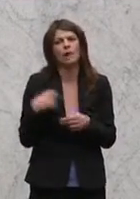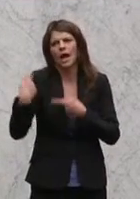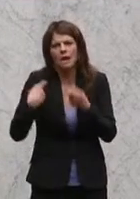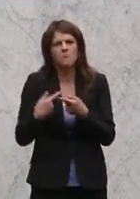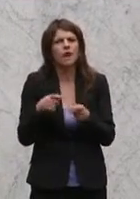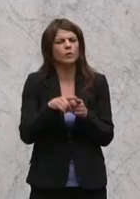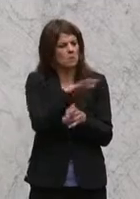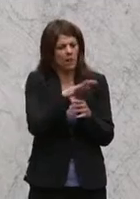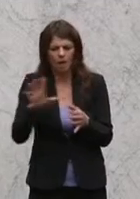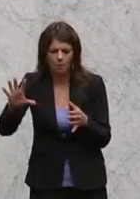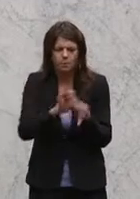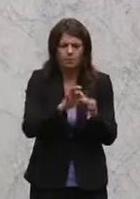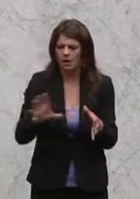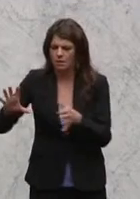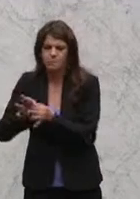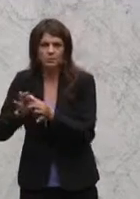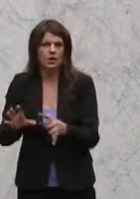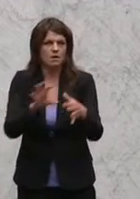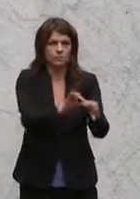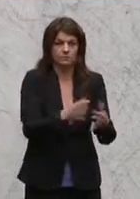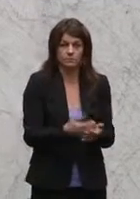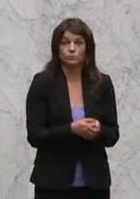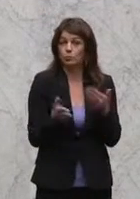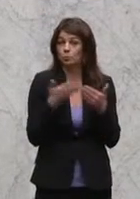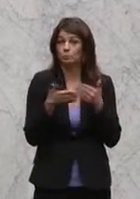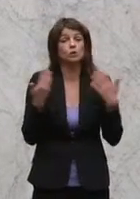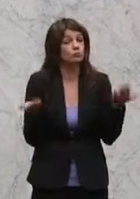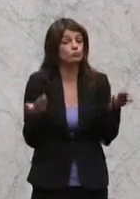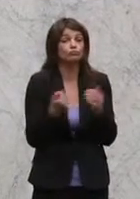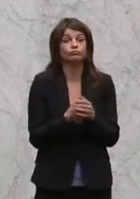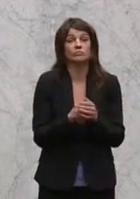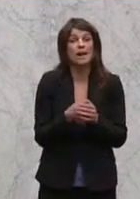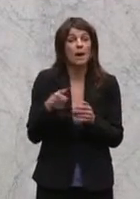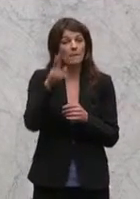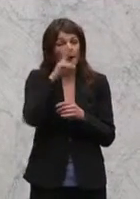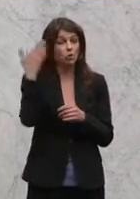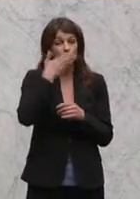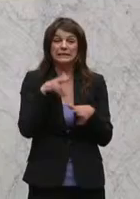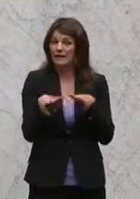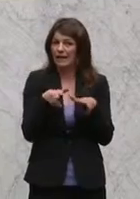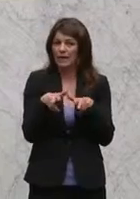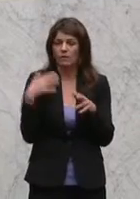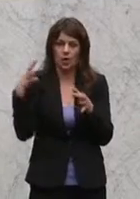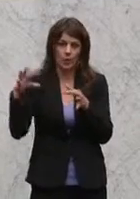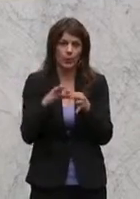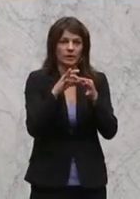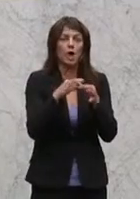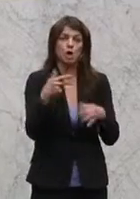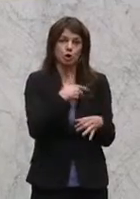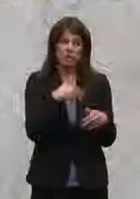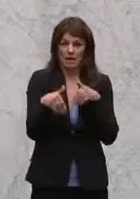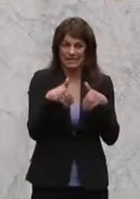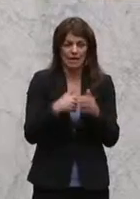anderen Bereichen angehängt wirkt. Zum Beispiel unter der blau-schwarzen Regierung war es im